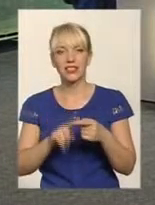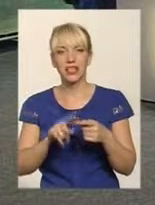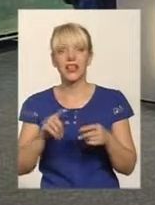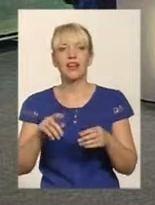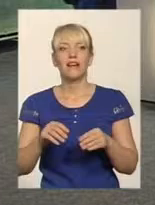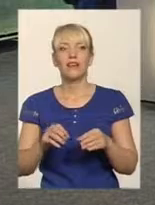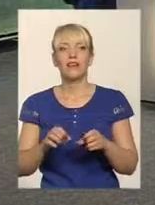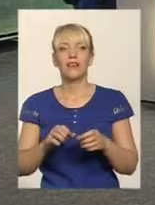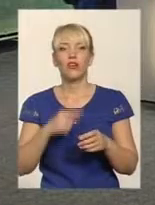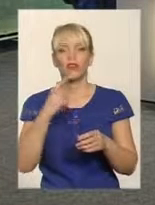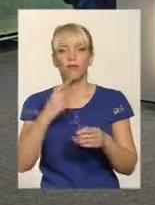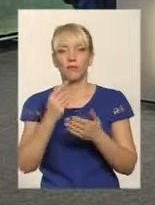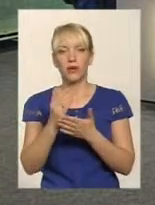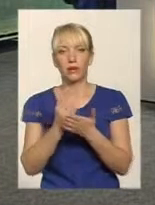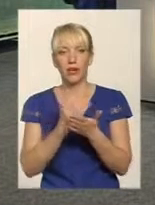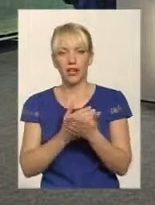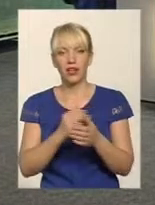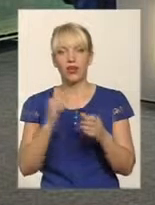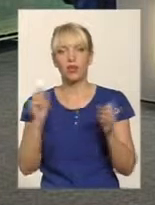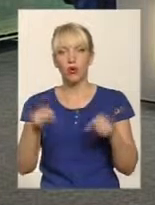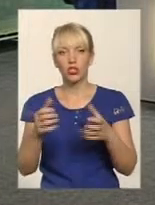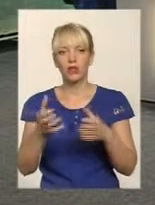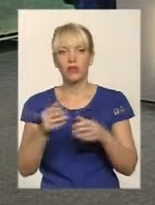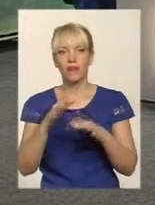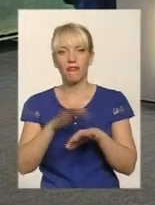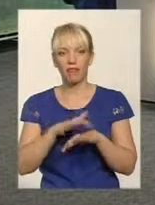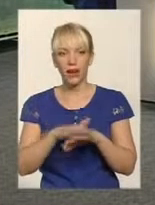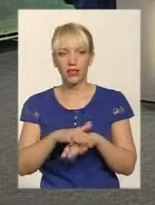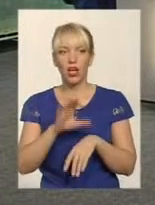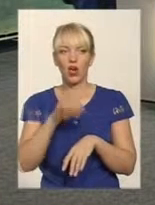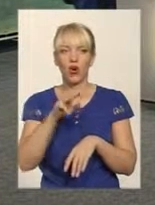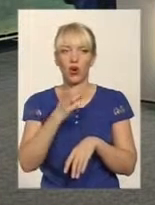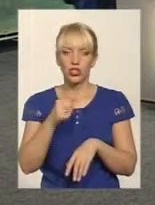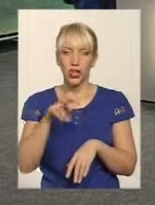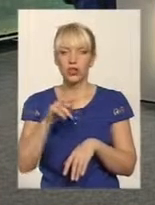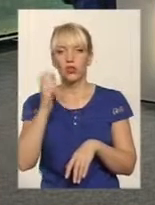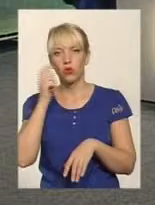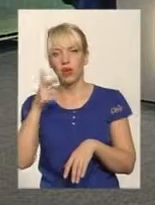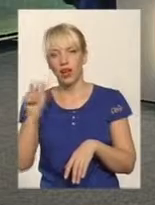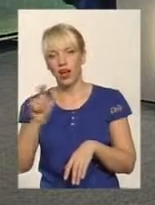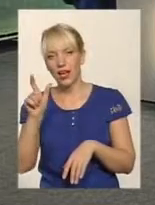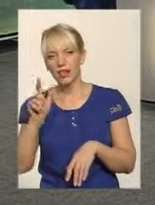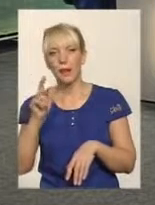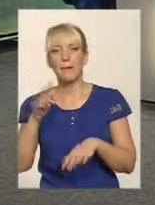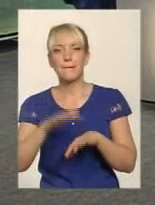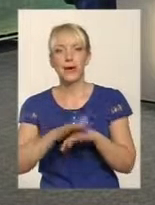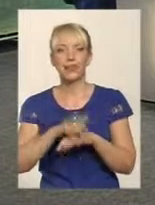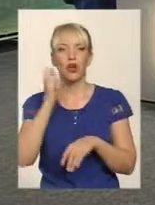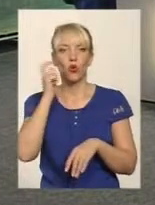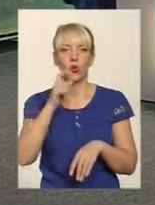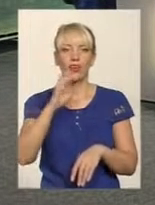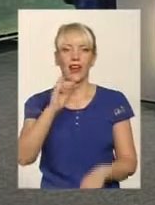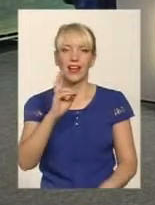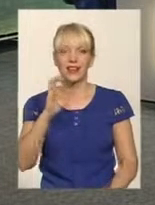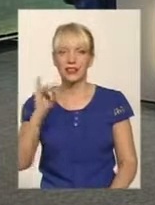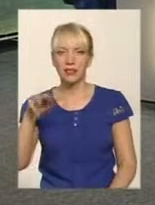держенергоефективність. Цей перелік ви можете отримати в банку, як в Ощадному, так і в Укргазбанку, є ще Укрексімбанк. Тобто в